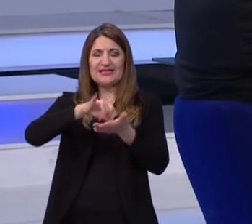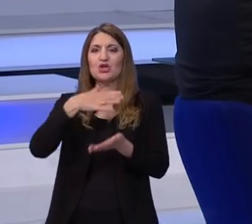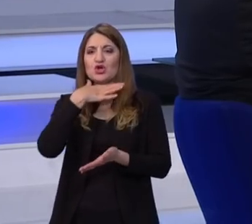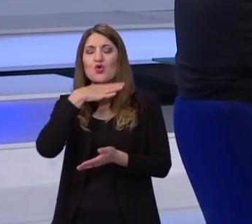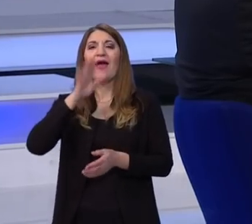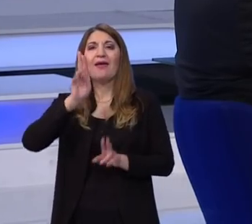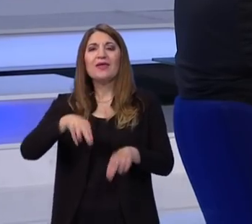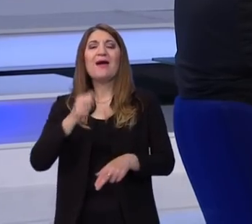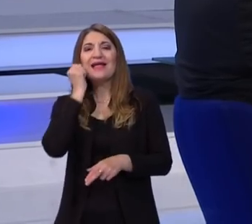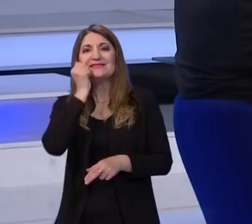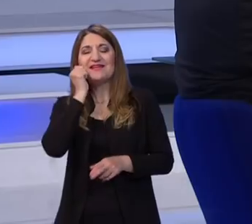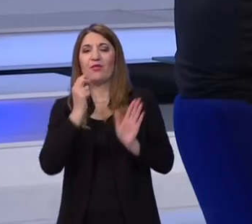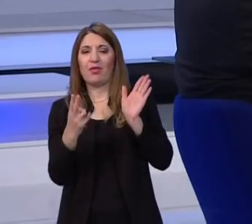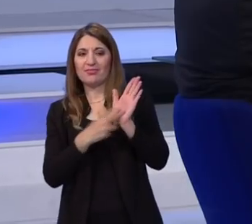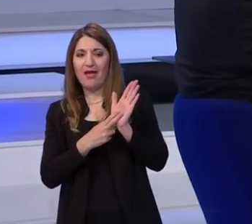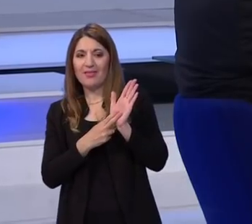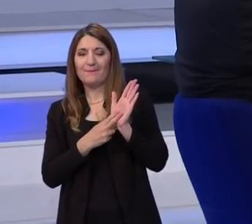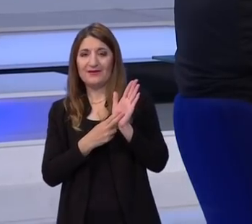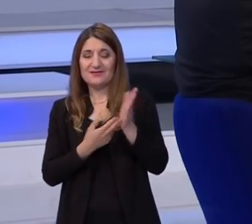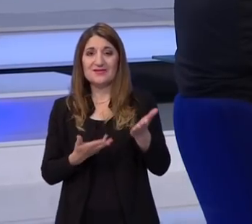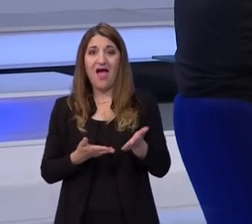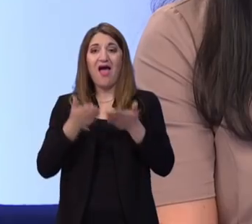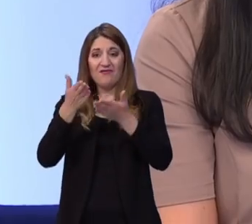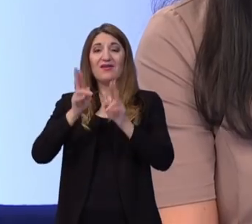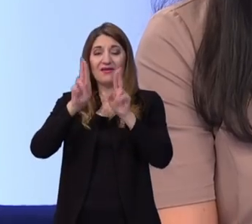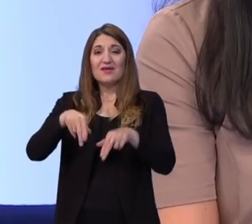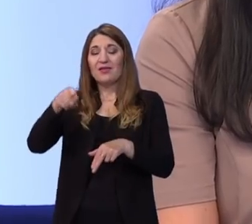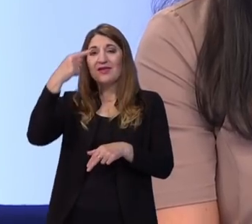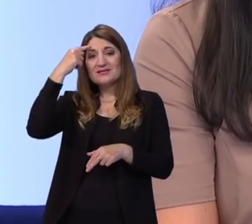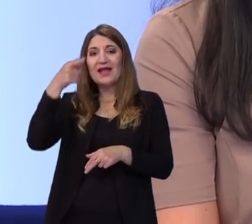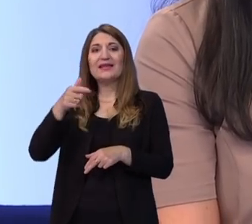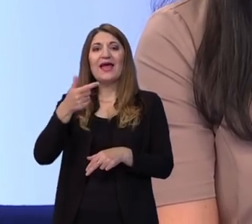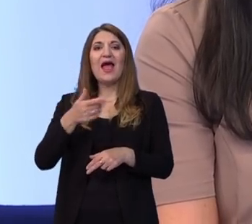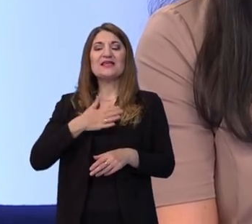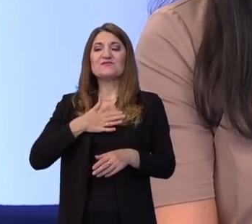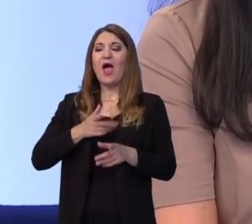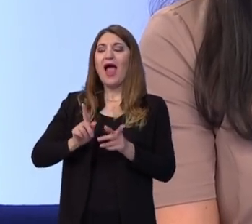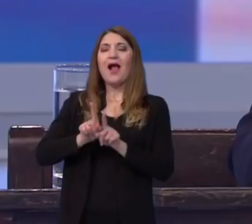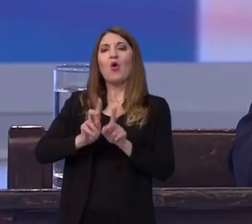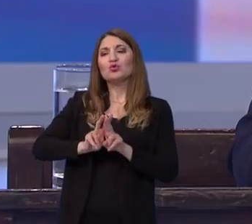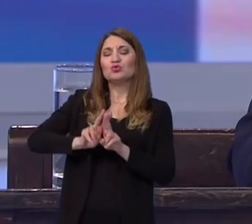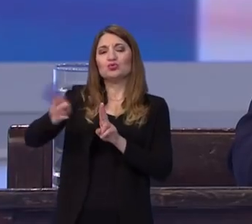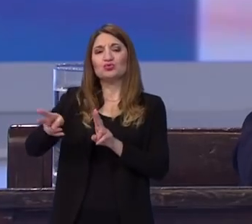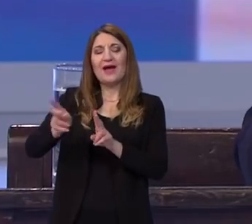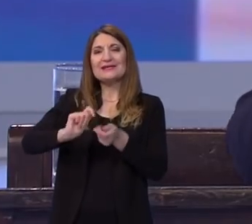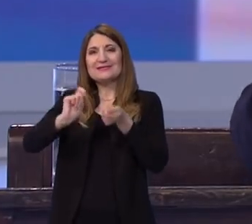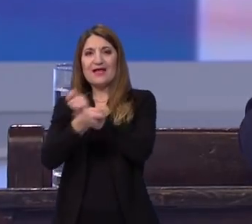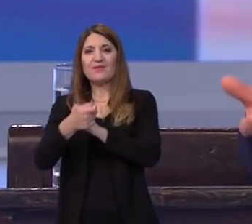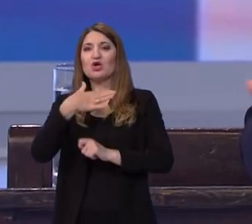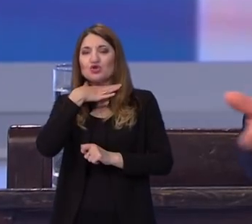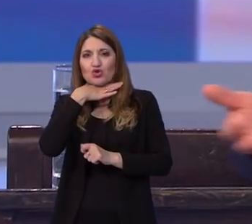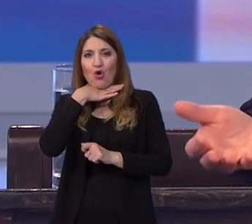sa crvenom naljepnicom. Vi imate već neko mjesto svoje zamjenske škole, modularne škole.